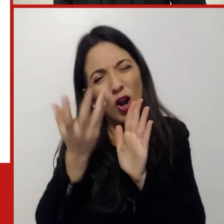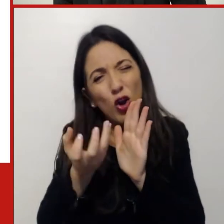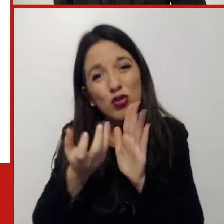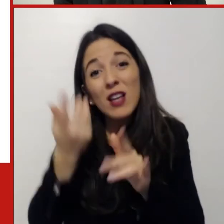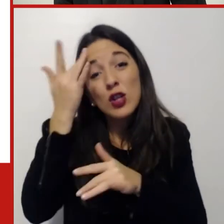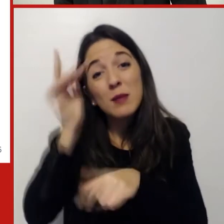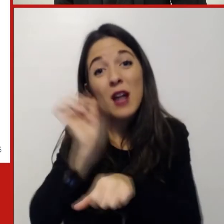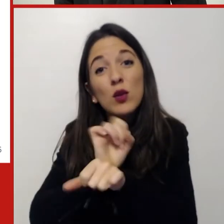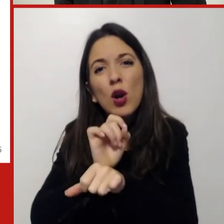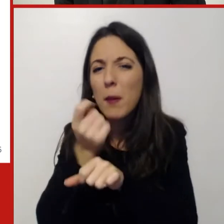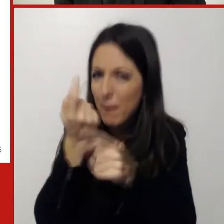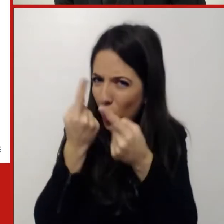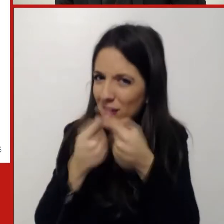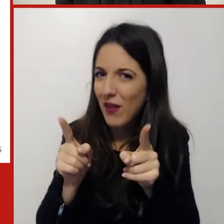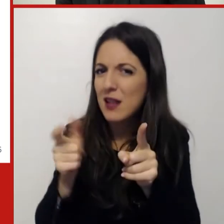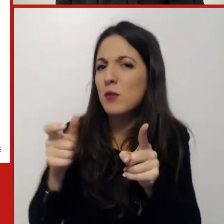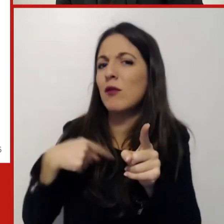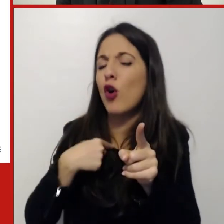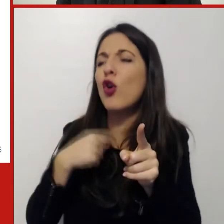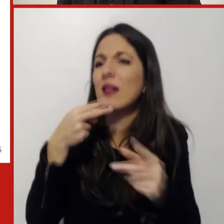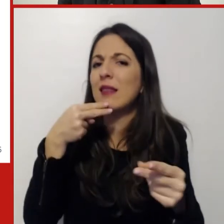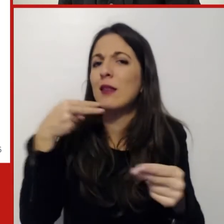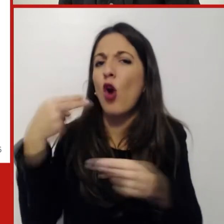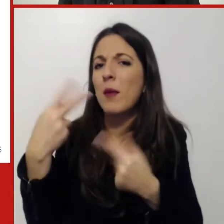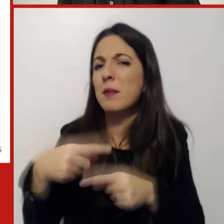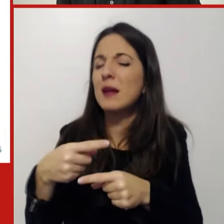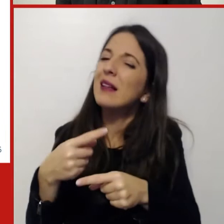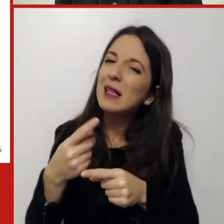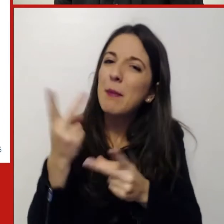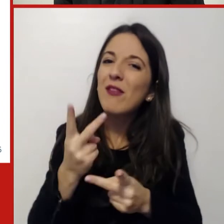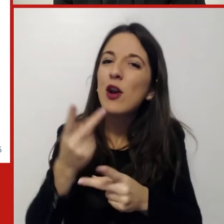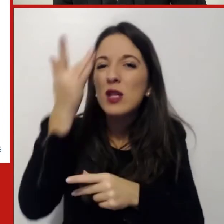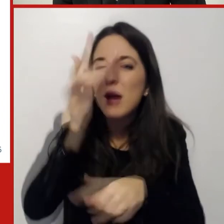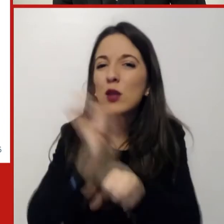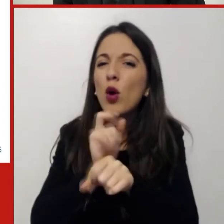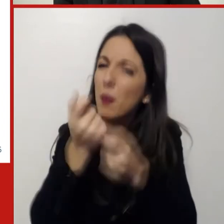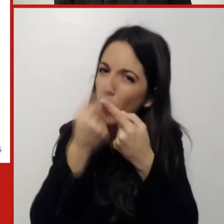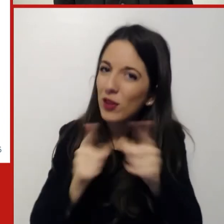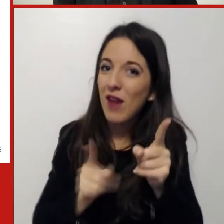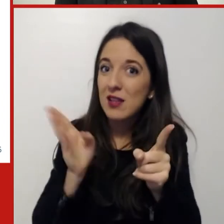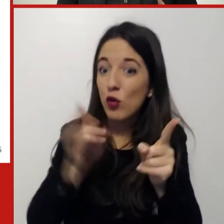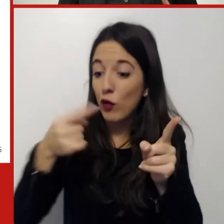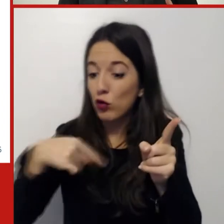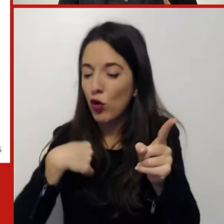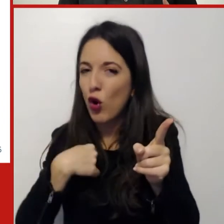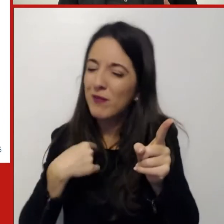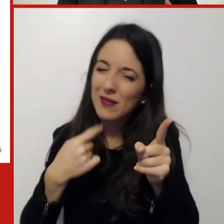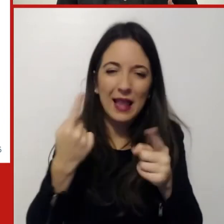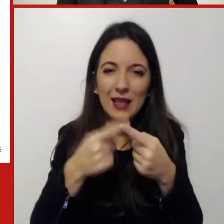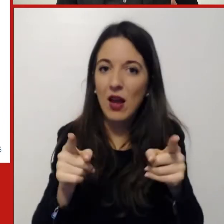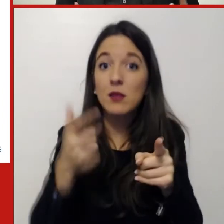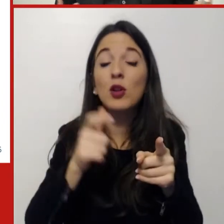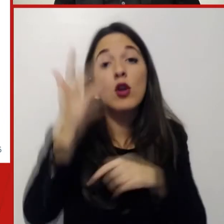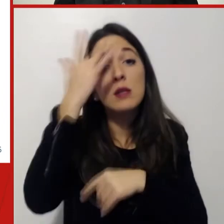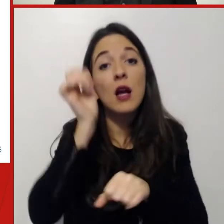un modello organizzativo, un modello organizzativo che è basato su un concetto semplice e potente, cioè il fatto di